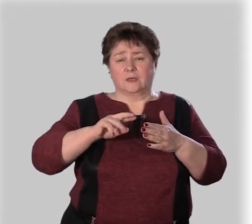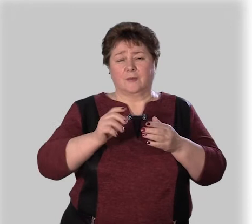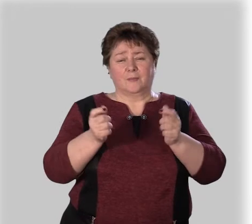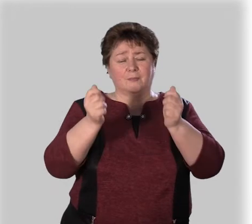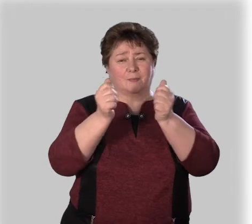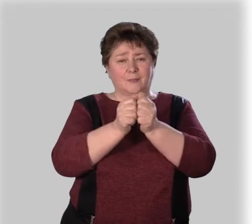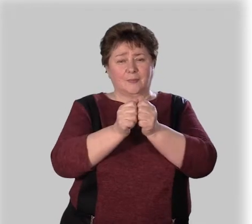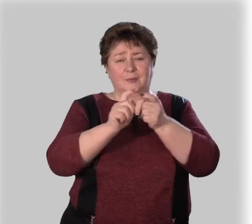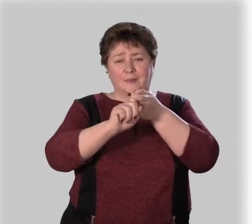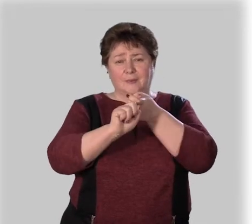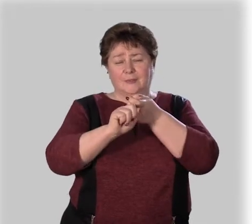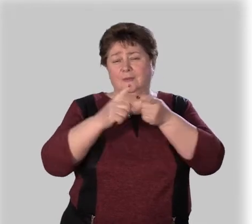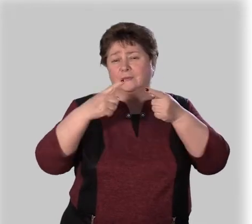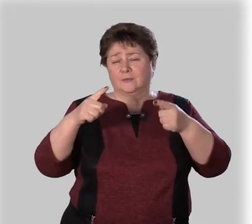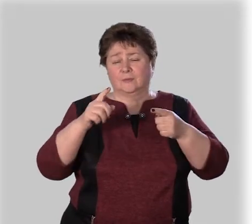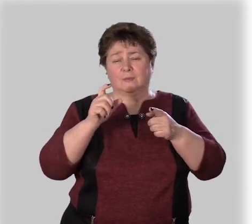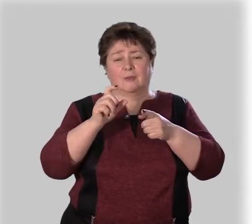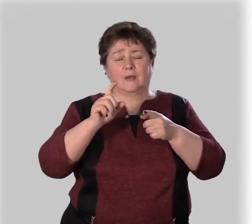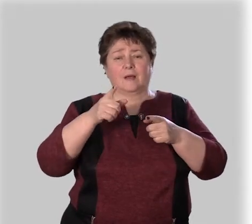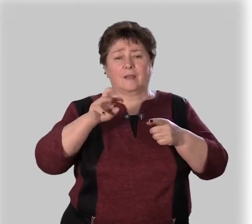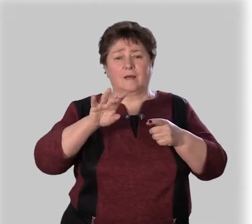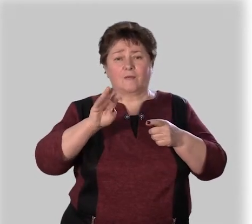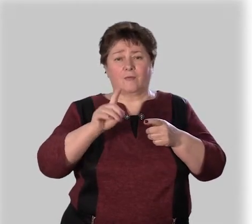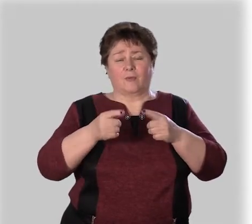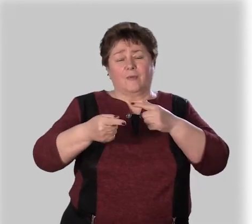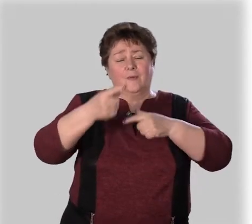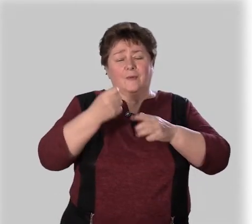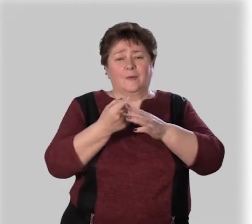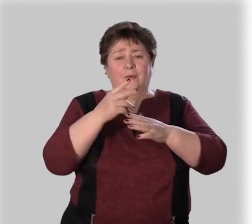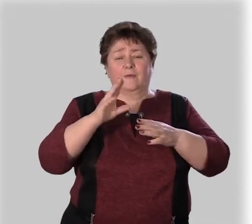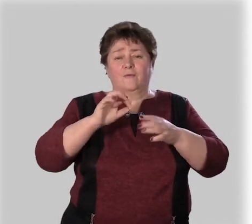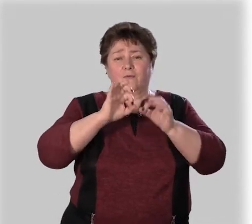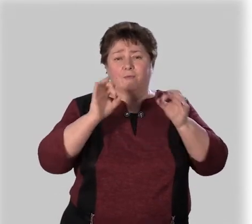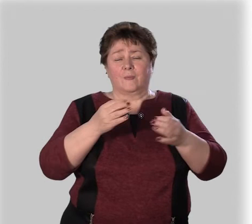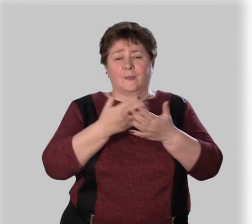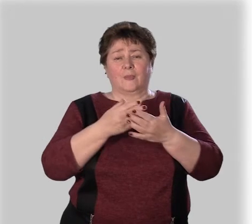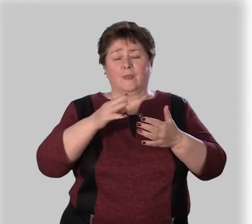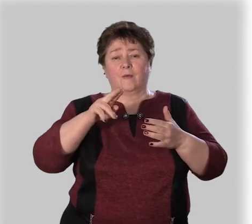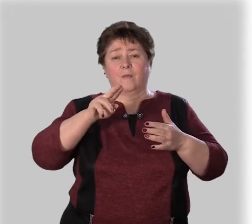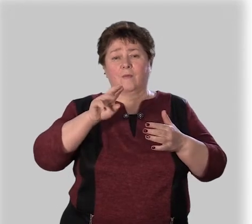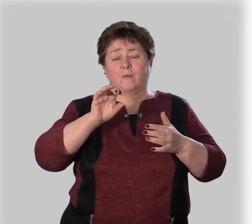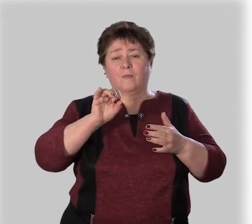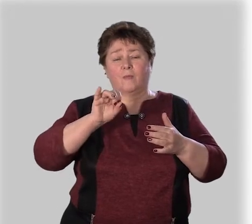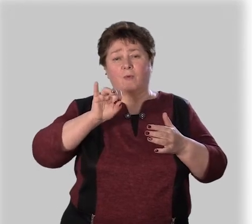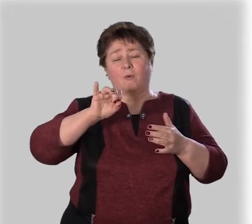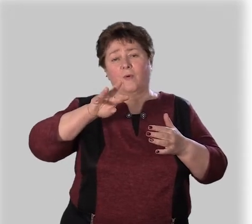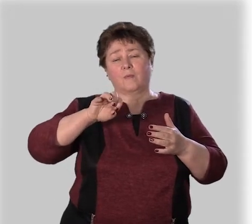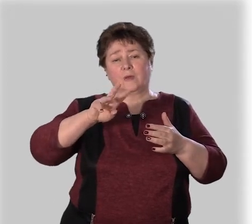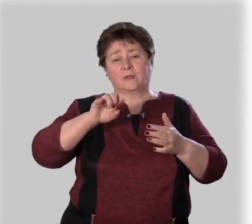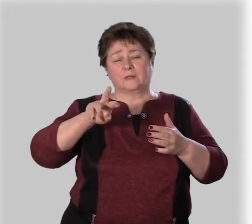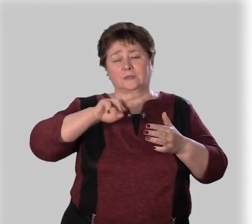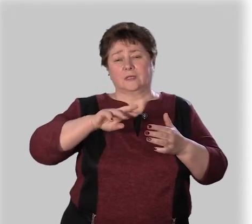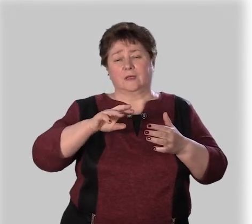«ся» прикрепилась к некоторым глаголам, образовал возвратные формы. Например, «помылся»